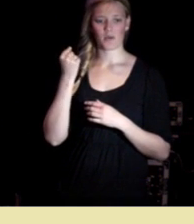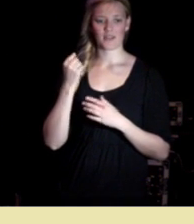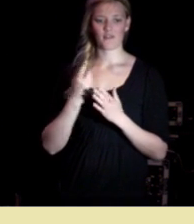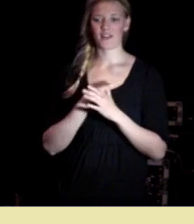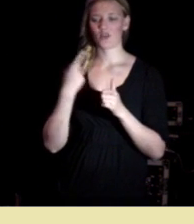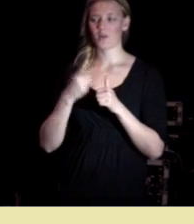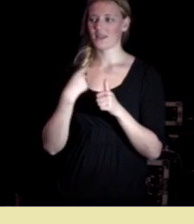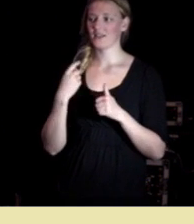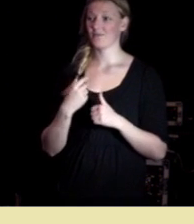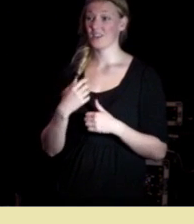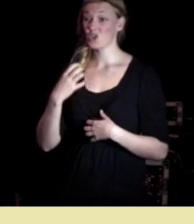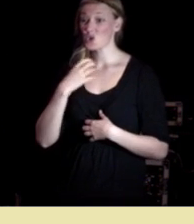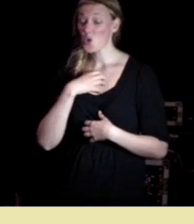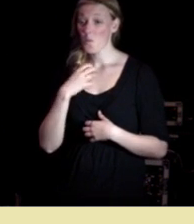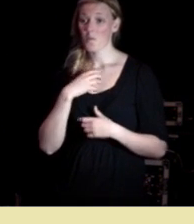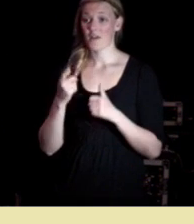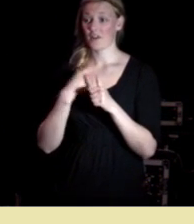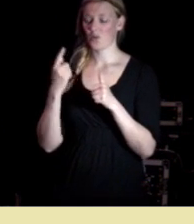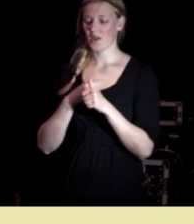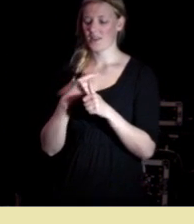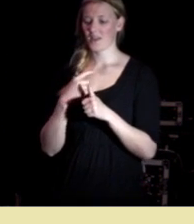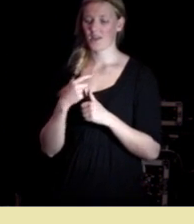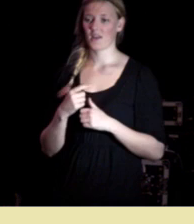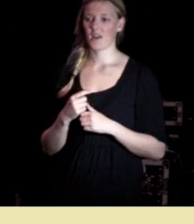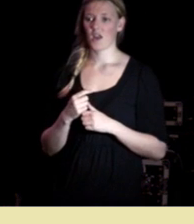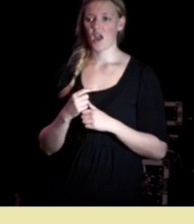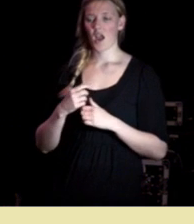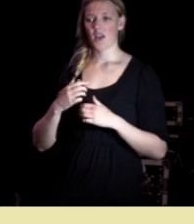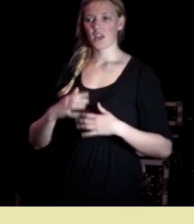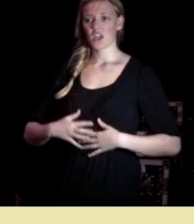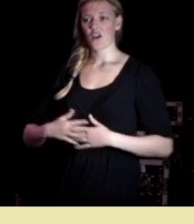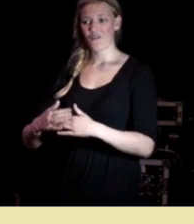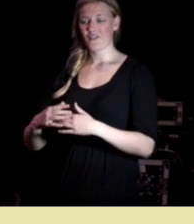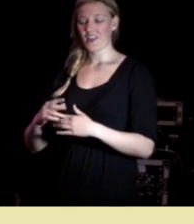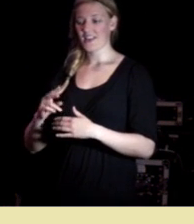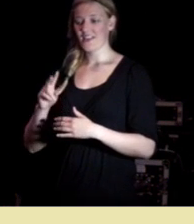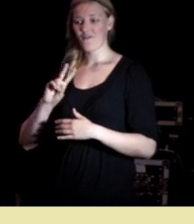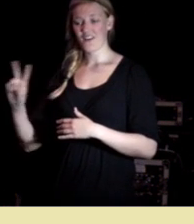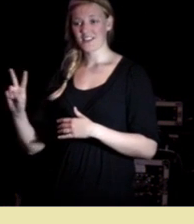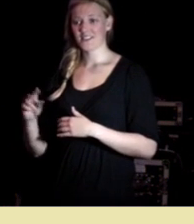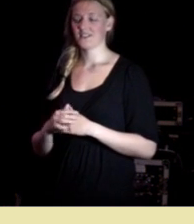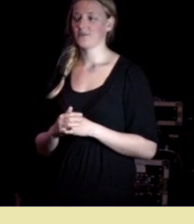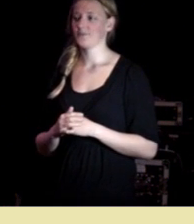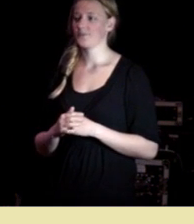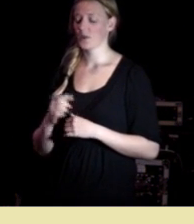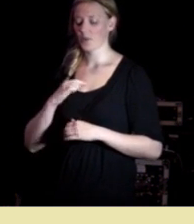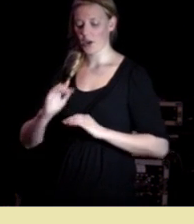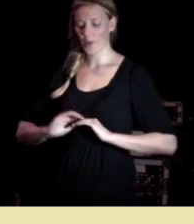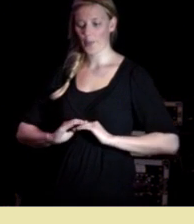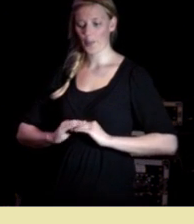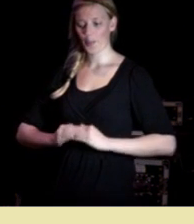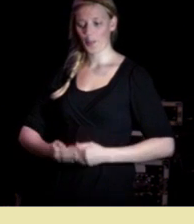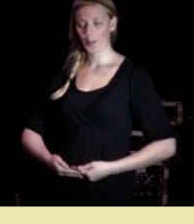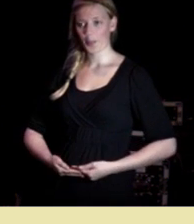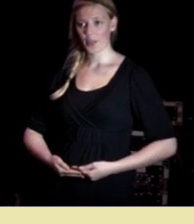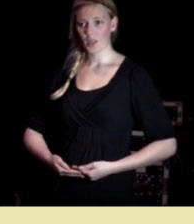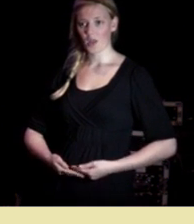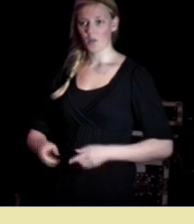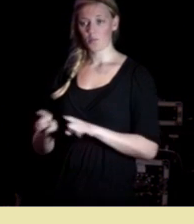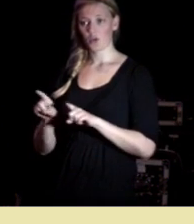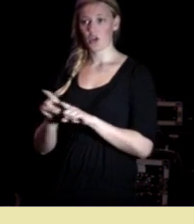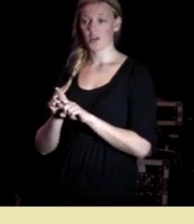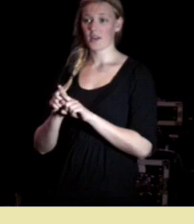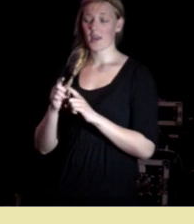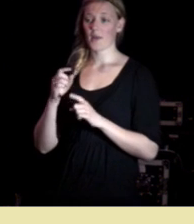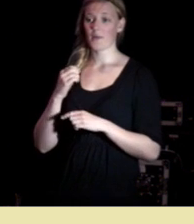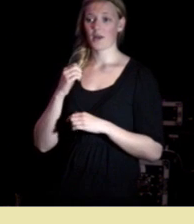skremmende fenomener gravidvest har jeg kalt det det har blitt en trend varsler helsesøstre om at man bare skal ha en liten kul på magen slik at det faktisk fødes premature barn